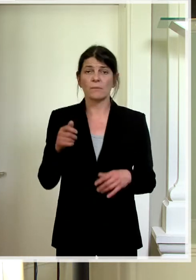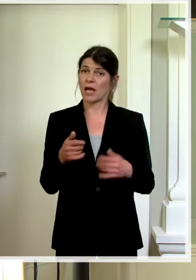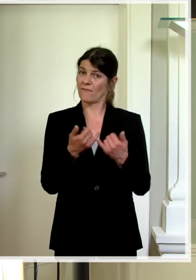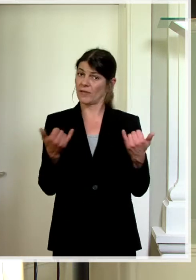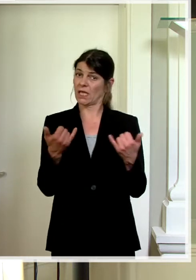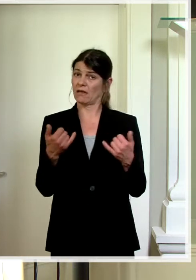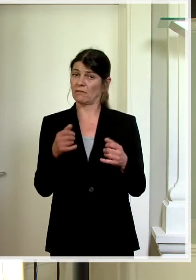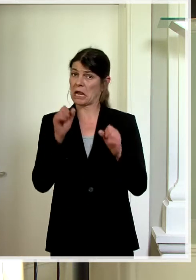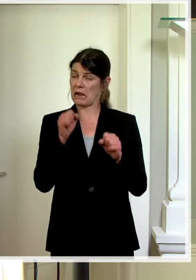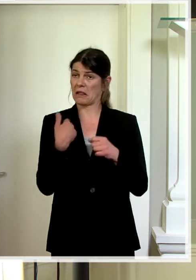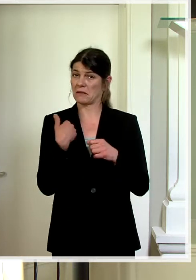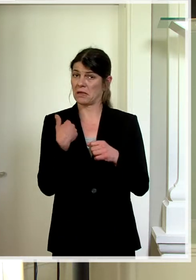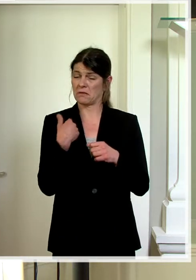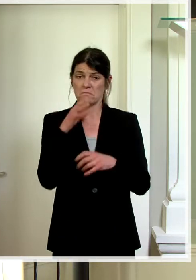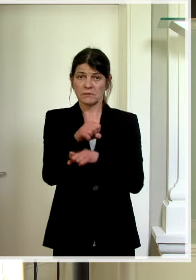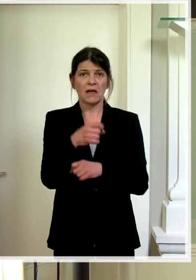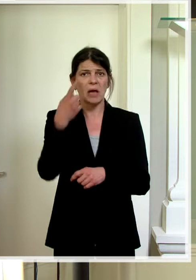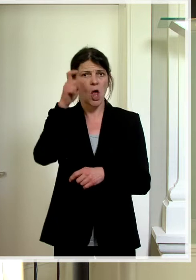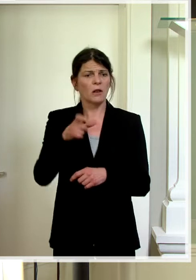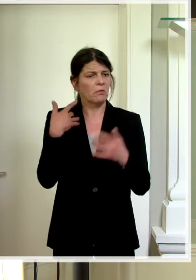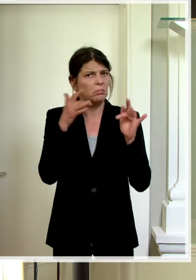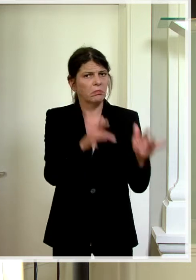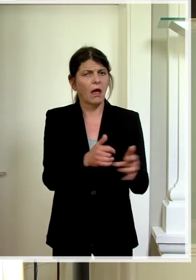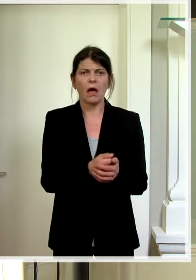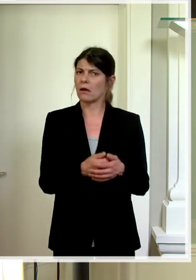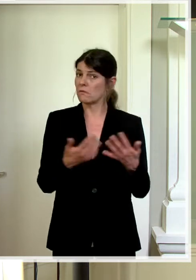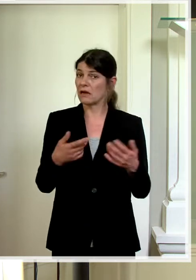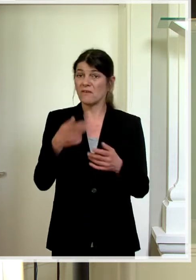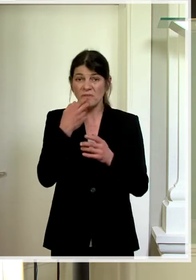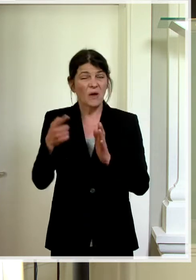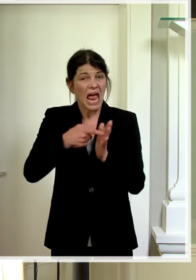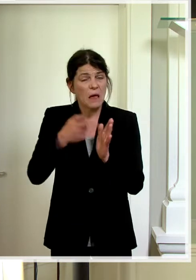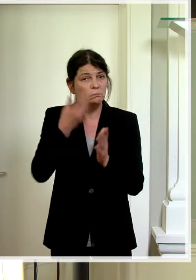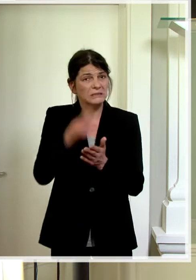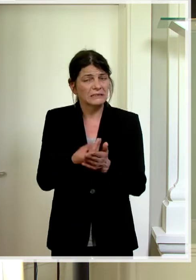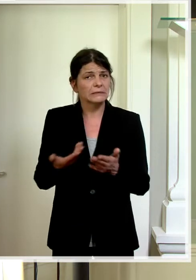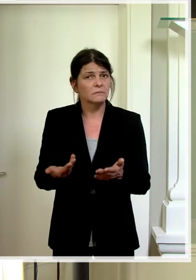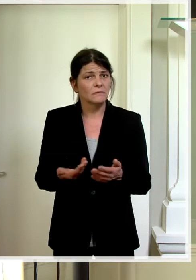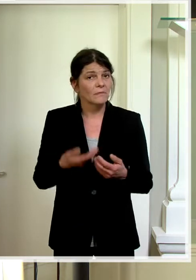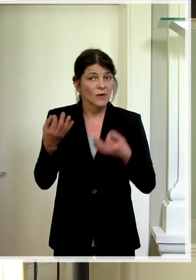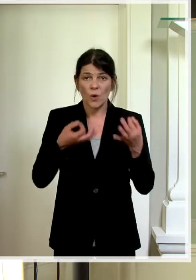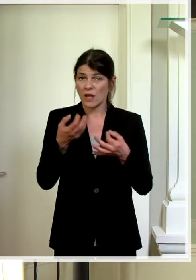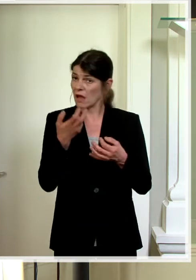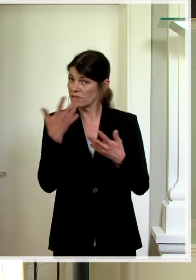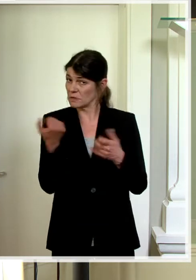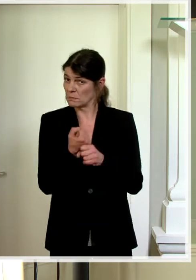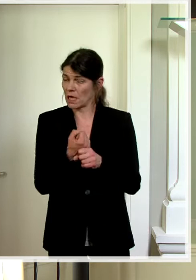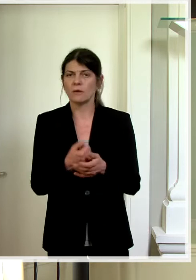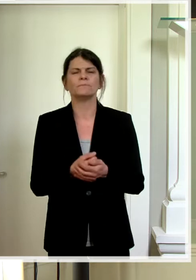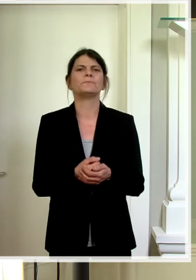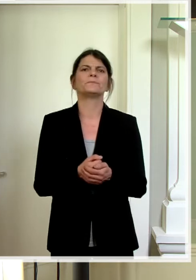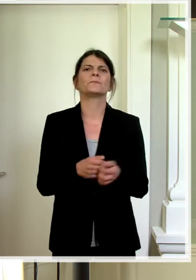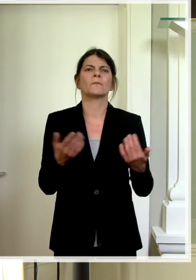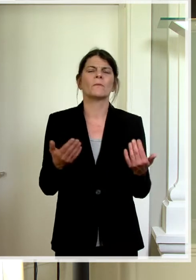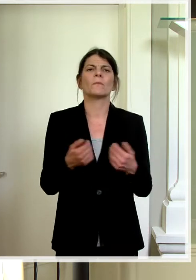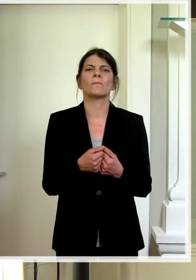man nachvollziehen, welche Leute vor Ort waren, welche Rolle spielen da Apps und mit wem will man da zusammenspannen? Also wir haben ja die